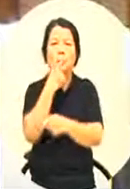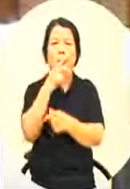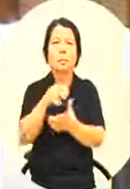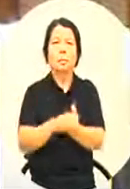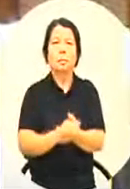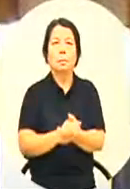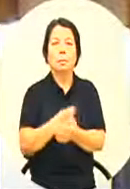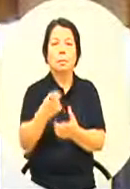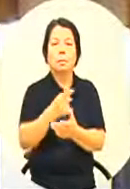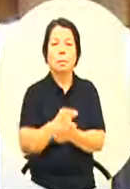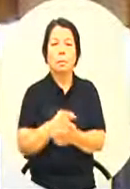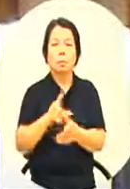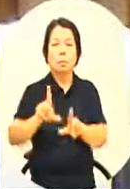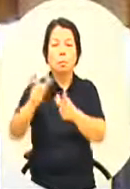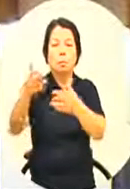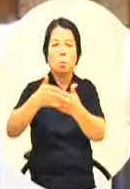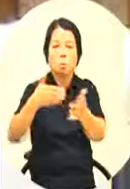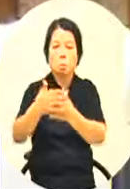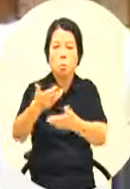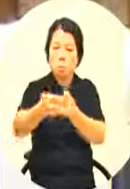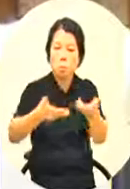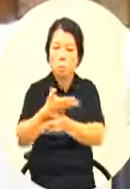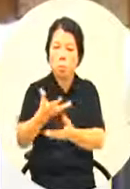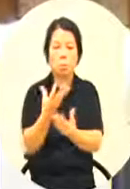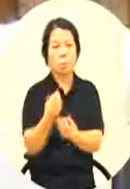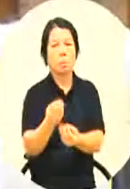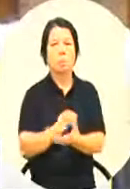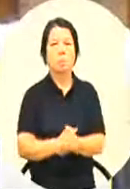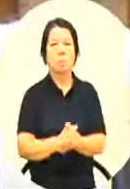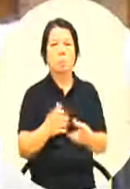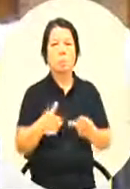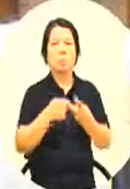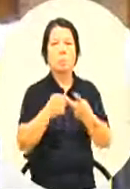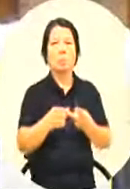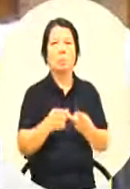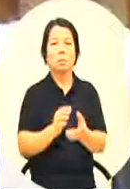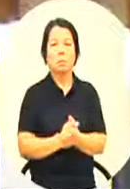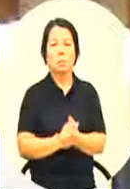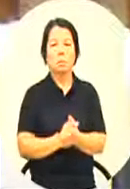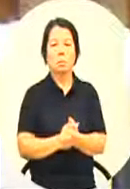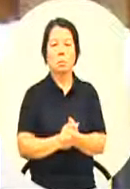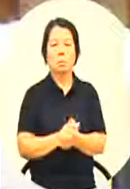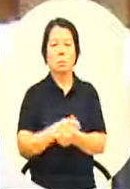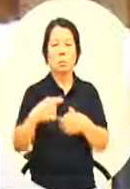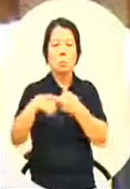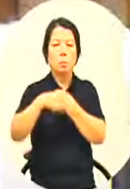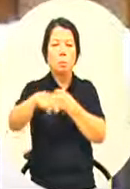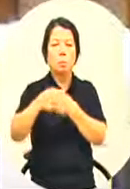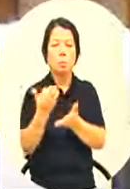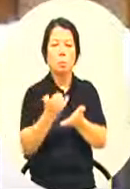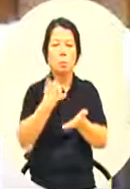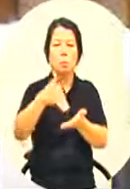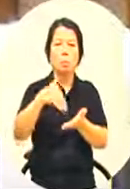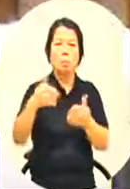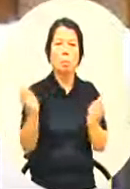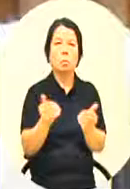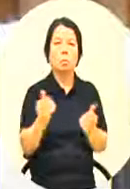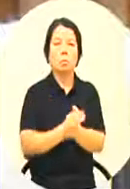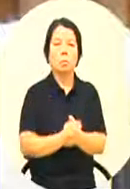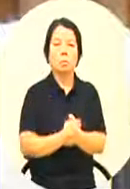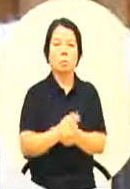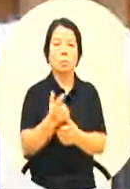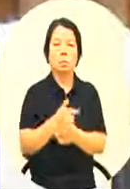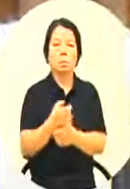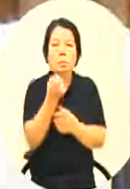跟东协这些国家交流很难吧第二点我想跟您探讨就是您的经费问题我认为过少